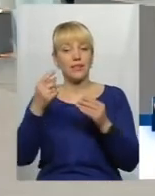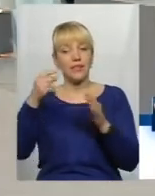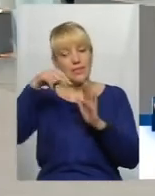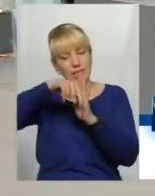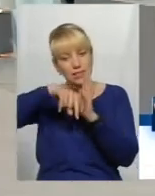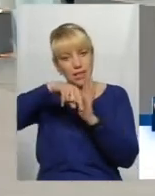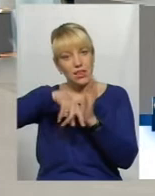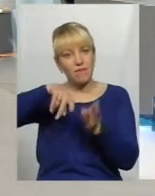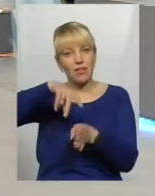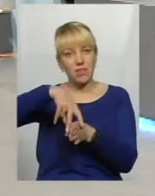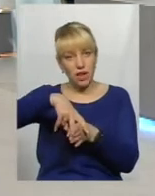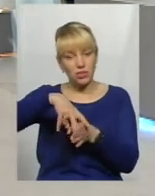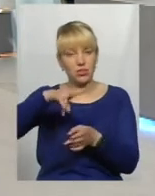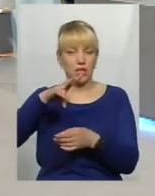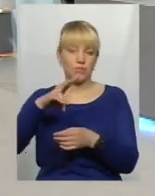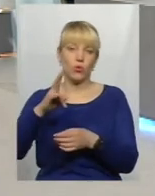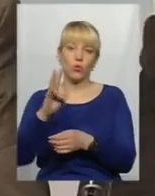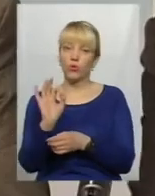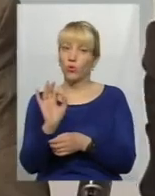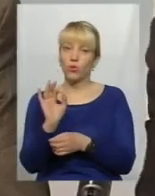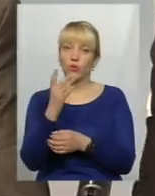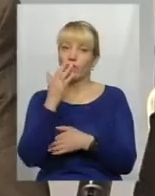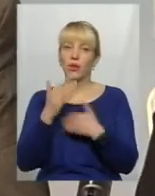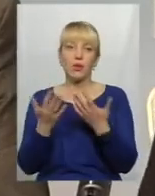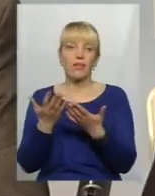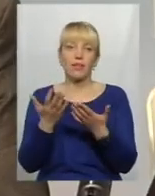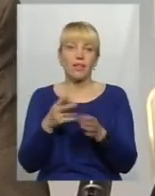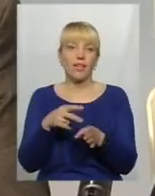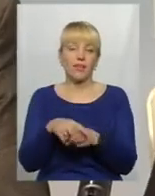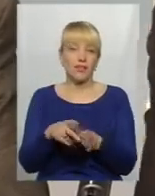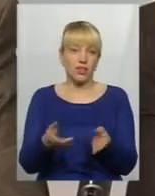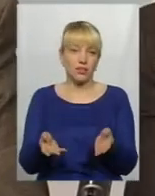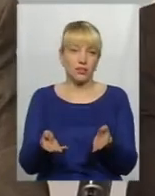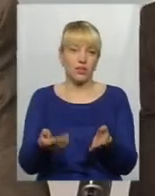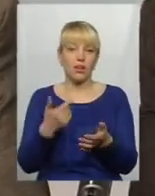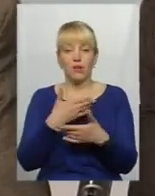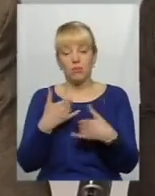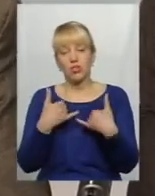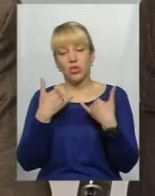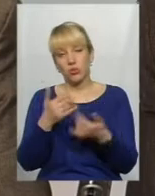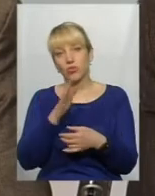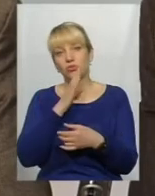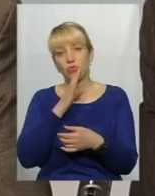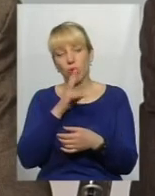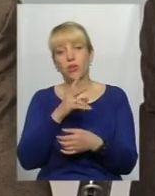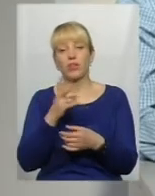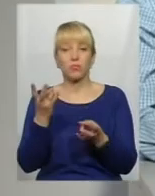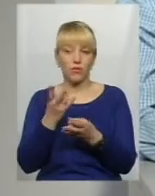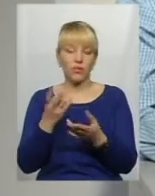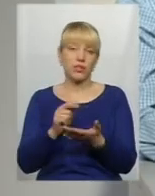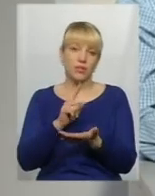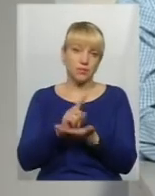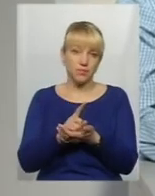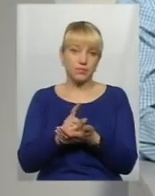навантаження, ну то, вибачте, яке ж глибоке навантаження. Ми шануємо жінок, і маємо, принаймні, їх